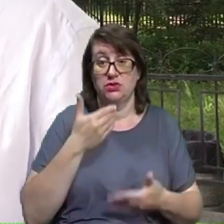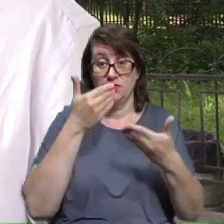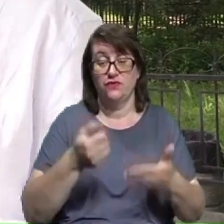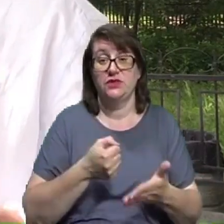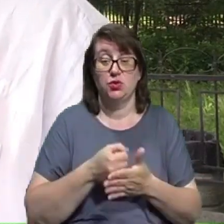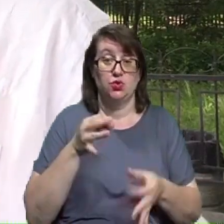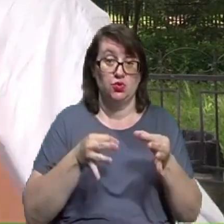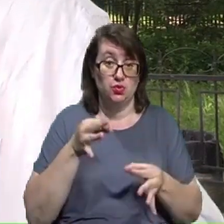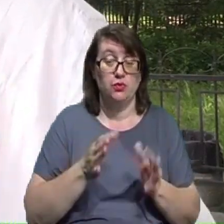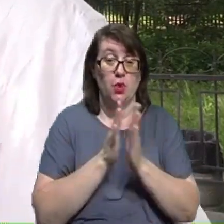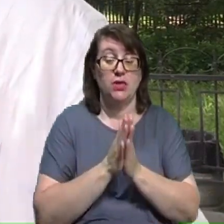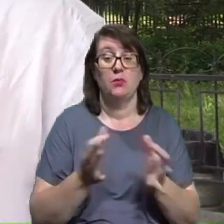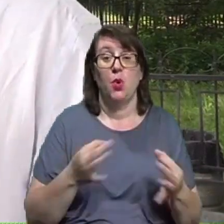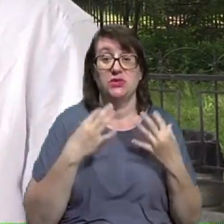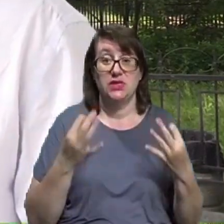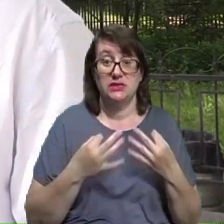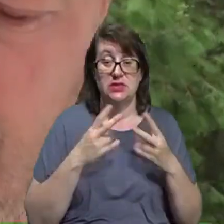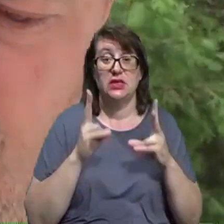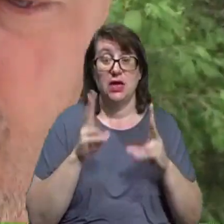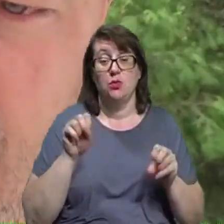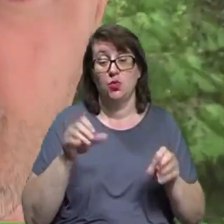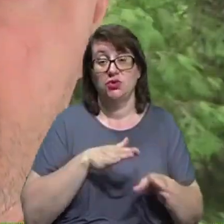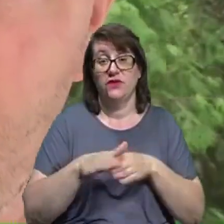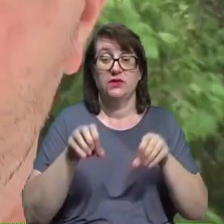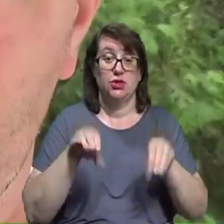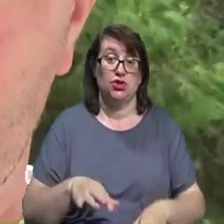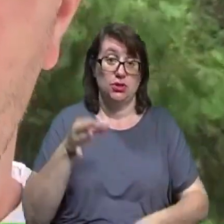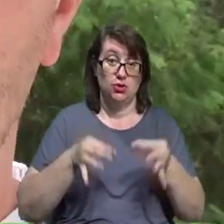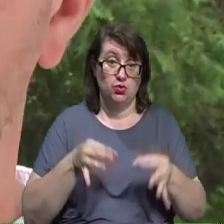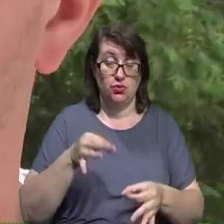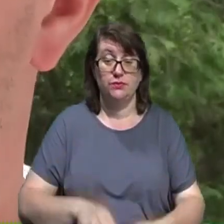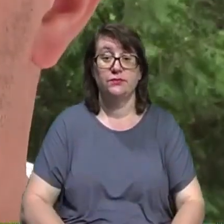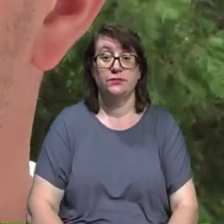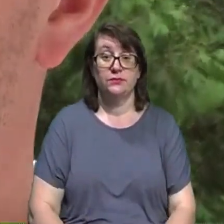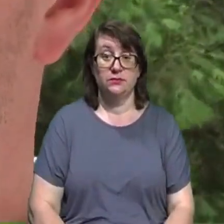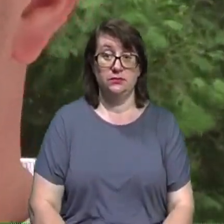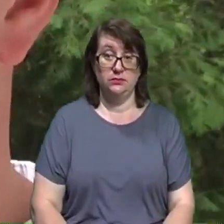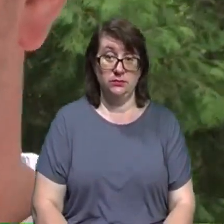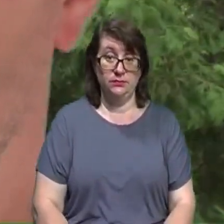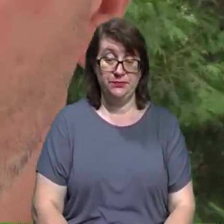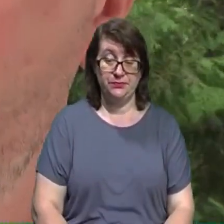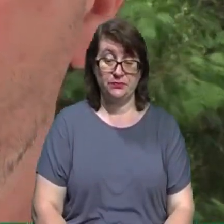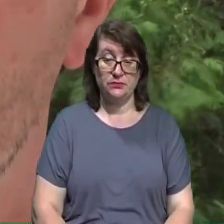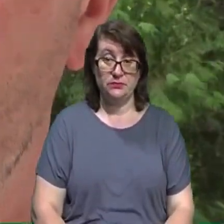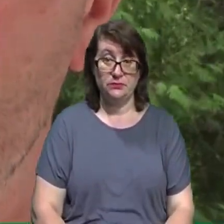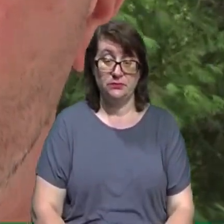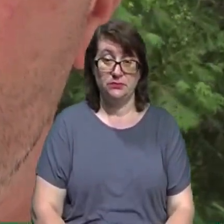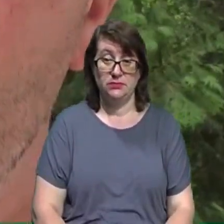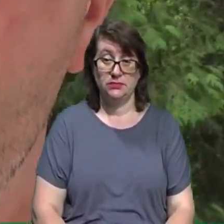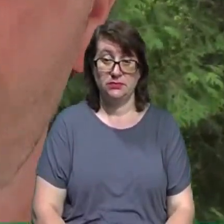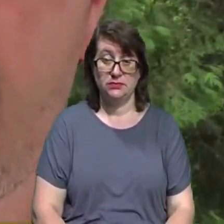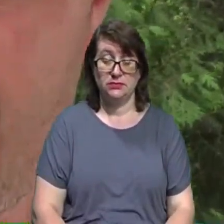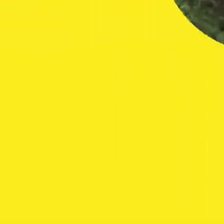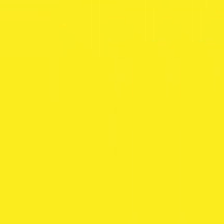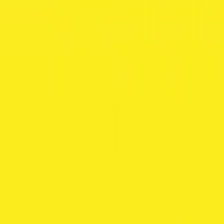роз'яснити, як можна виконати це рішення суду. Анжеліка Нестерчук, Сергій Кобилянський, Віктор Підвисоцький. Новини на Суспільному.